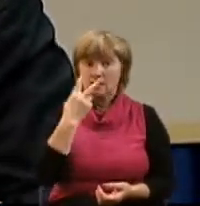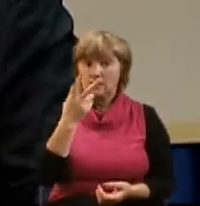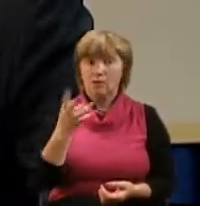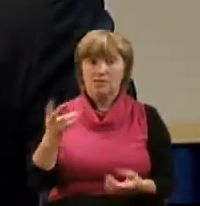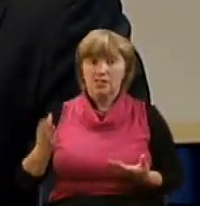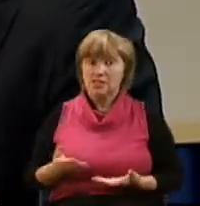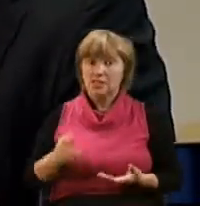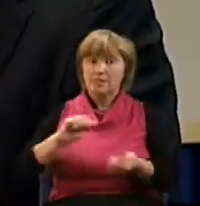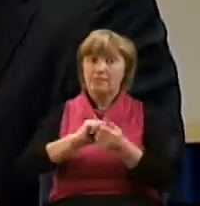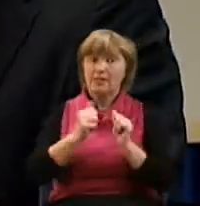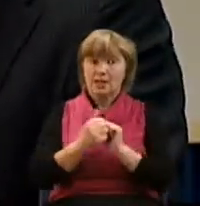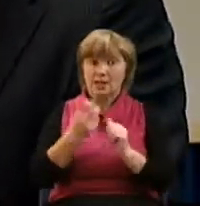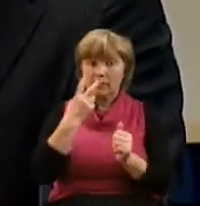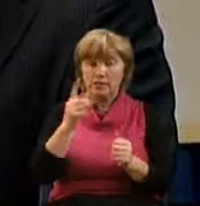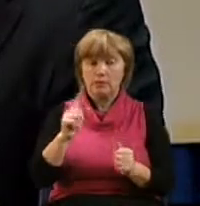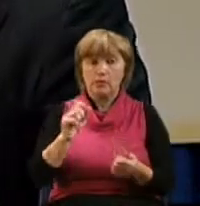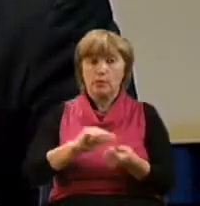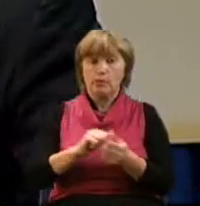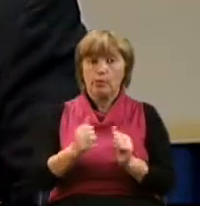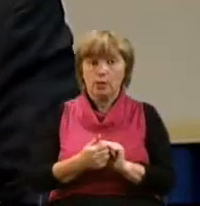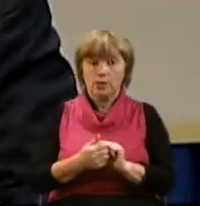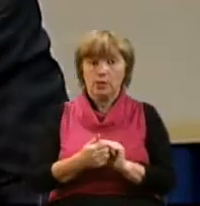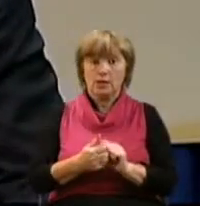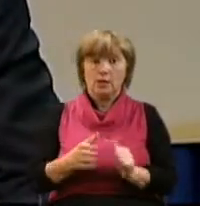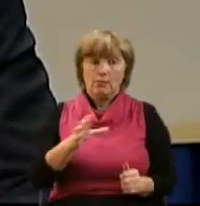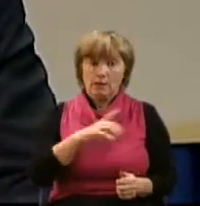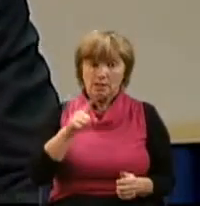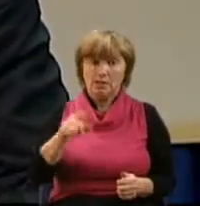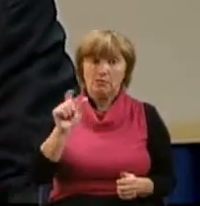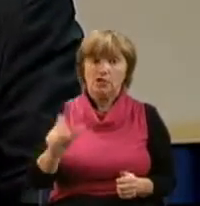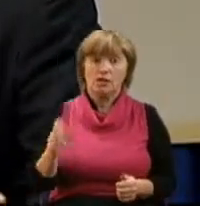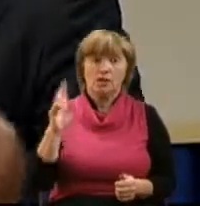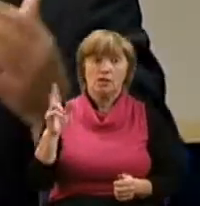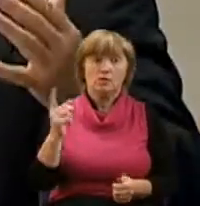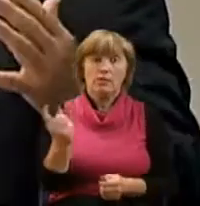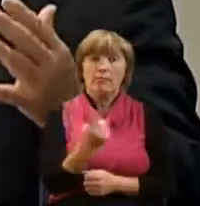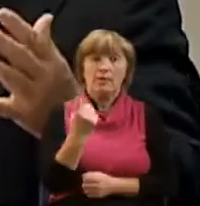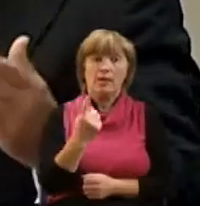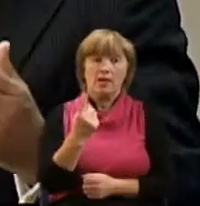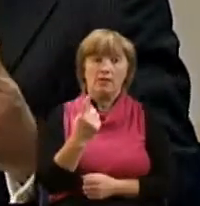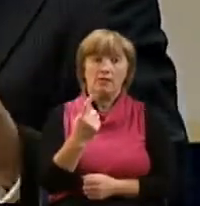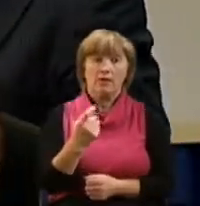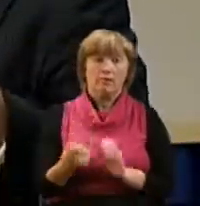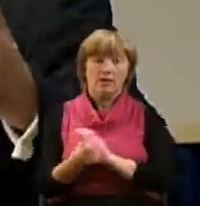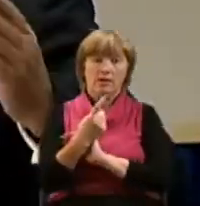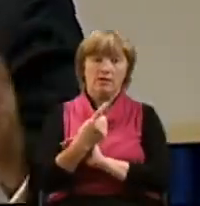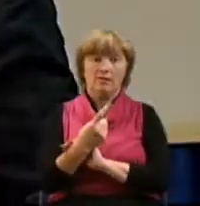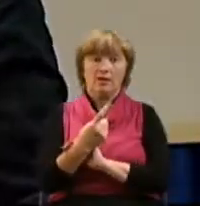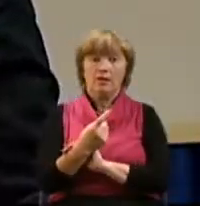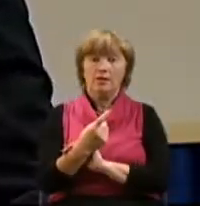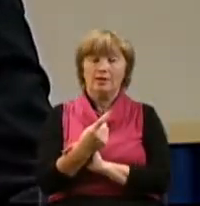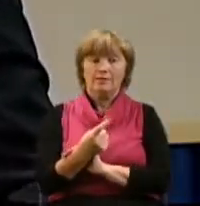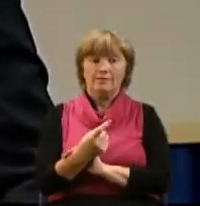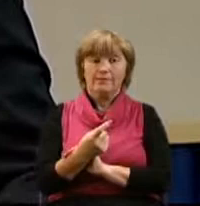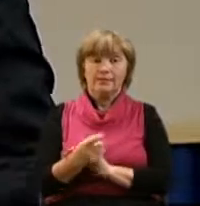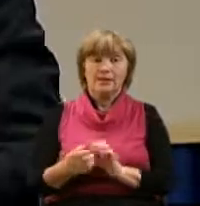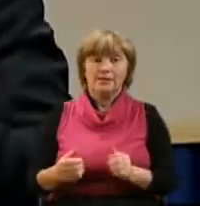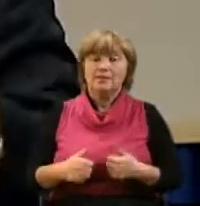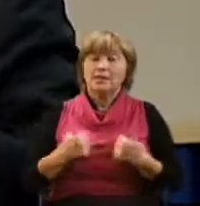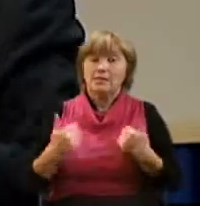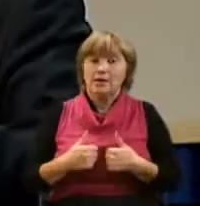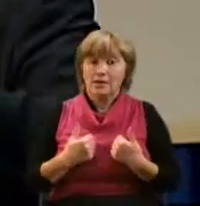Петра, то мы видим, что Петр, он был тем человеком, который первый проявлял инициативу, когда